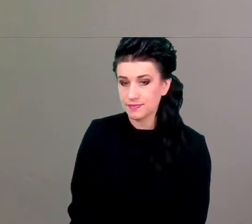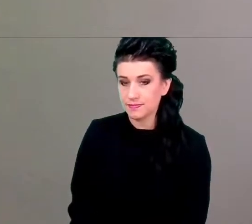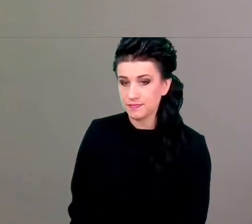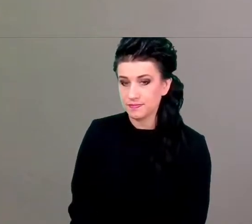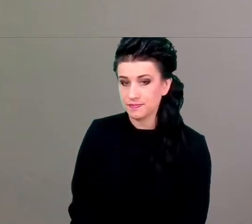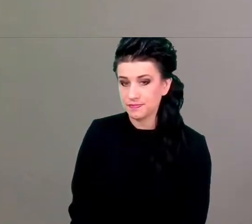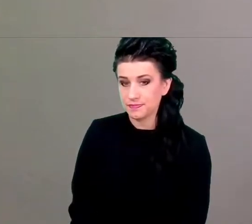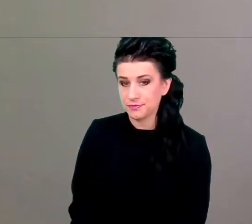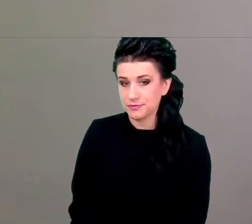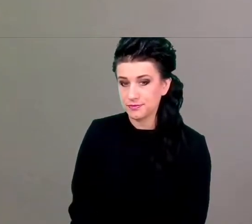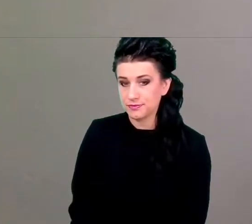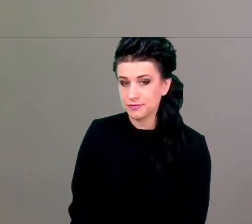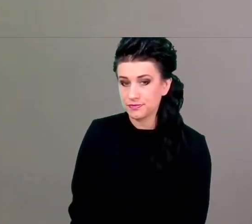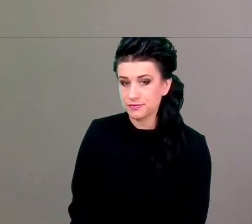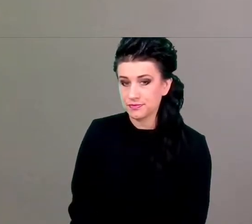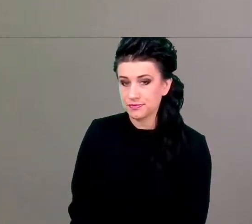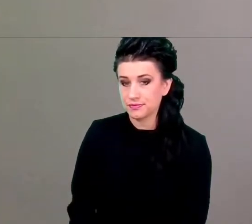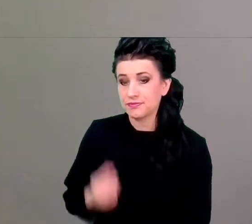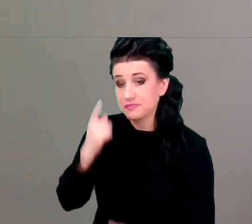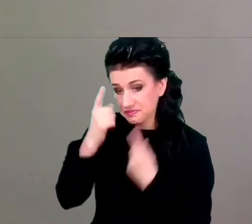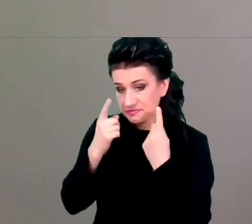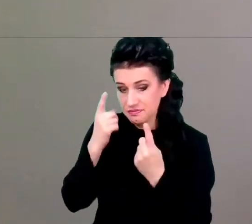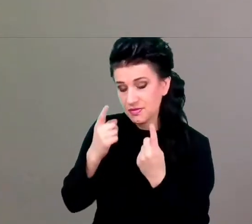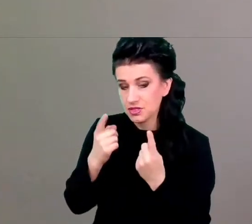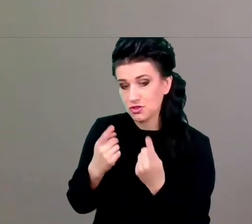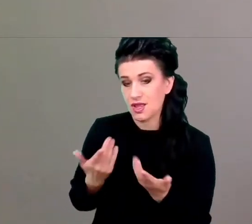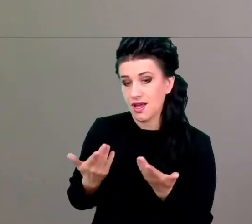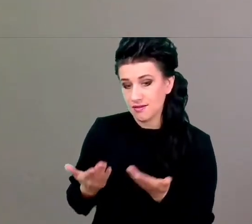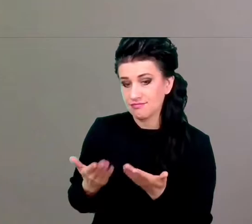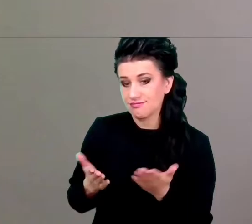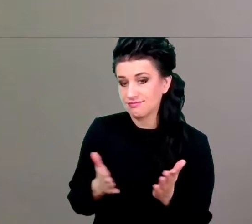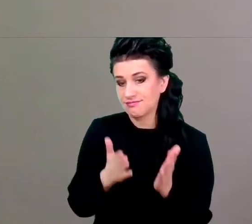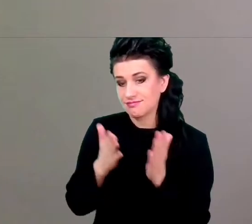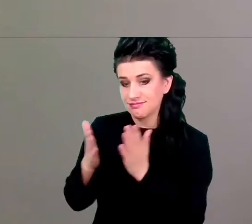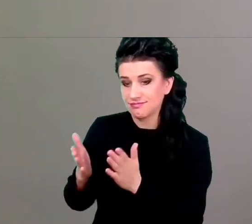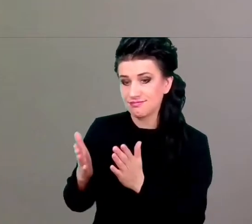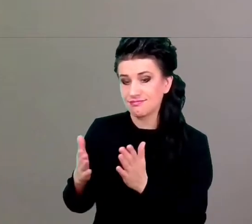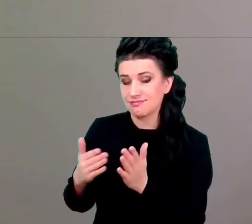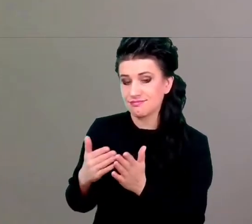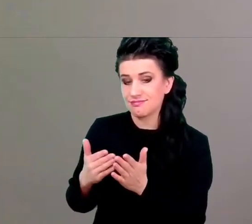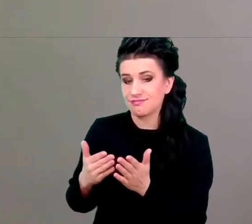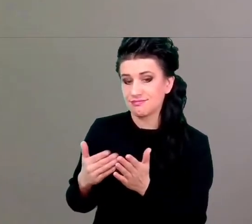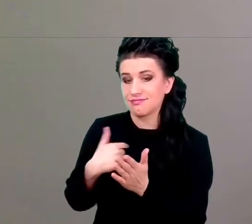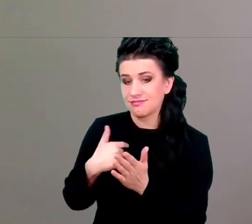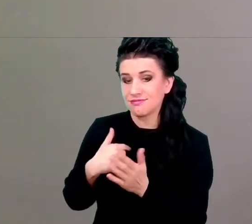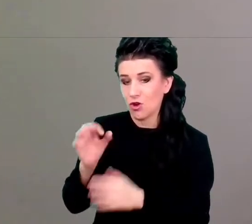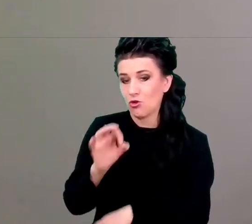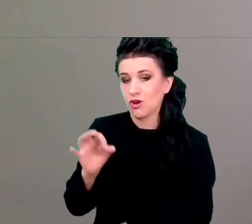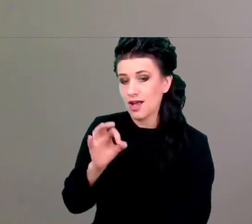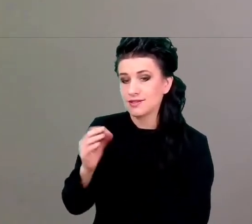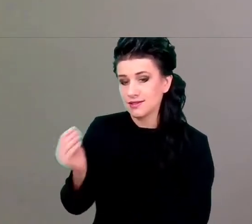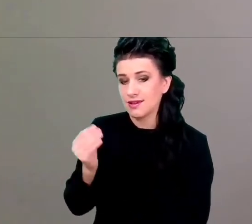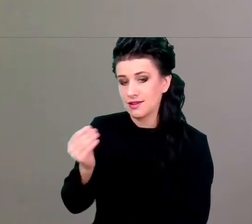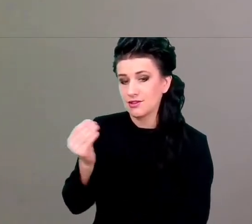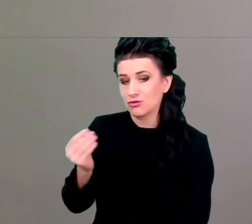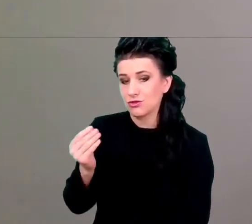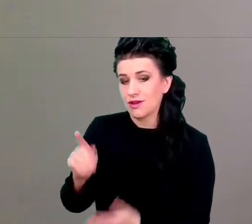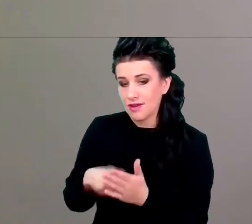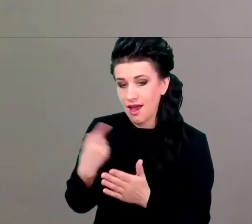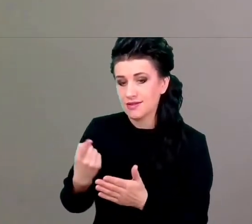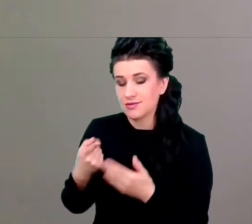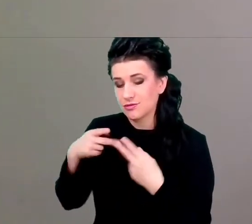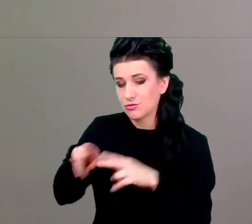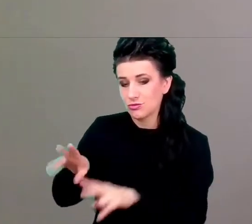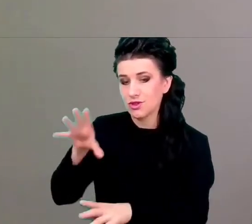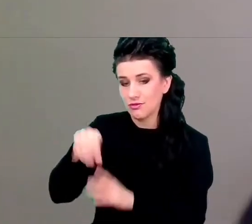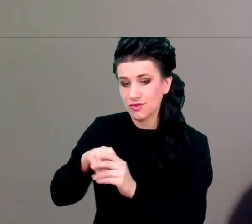i mam nadzieję, że następne, że będę miał okazję jeszcze raz wziąć udział już może